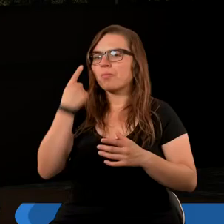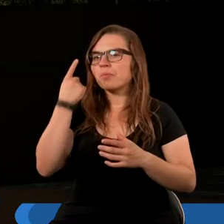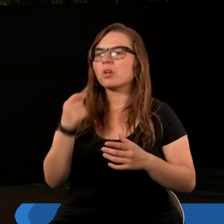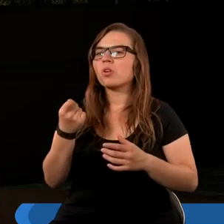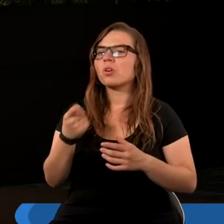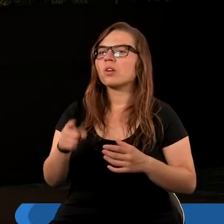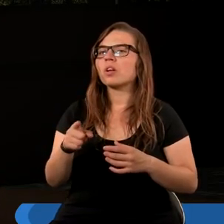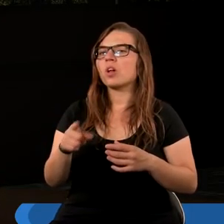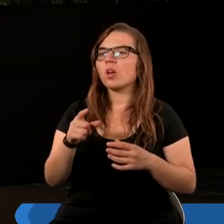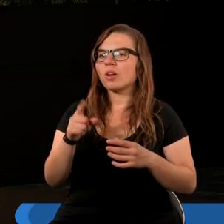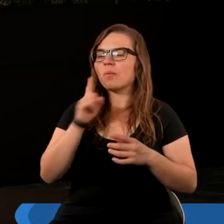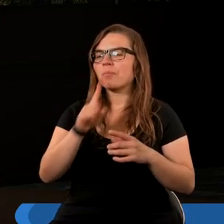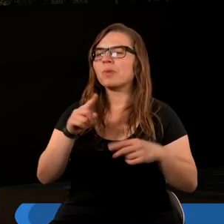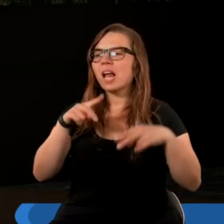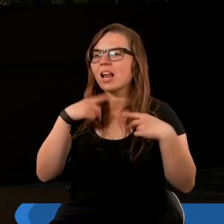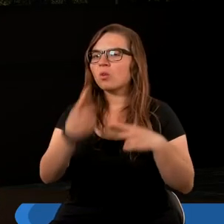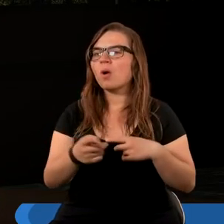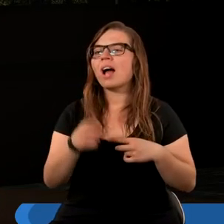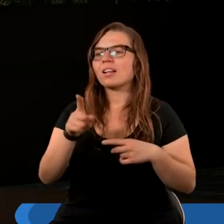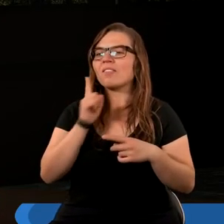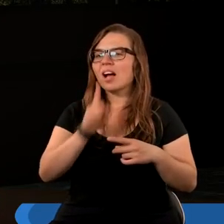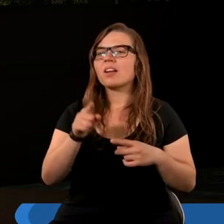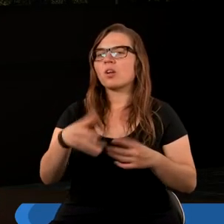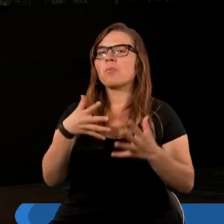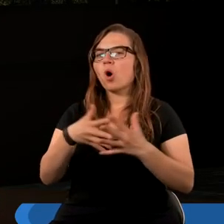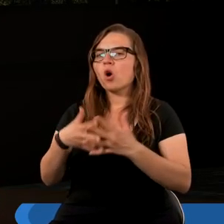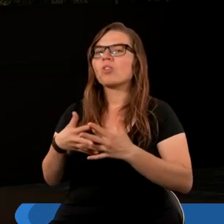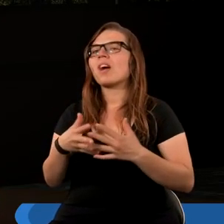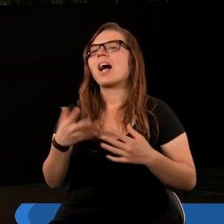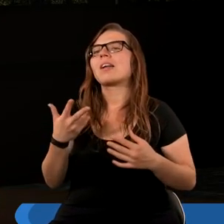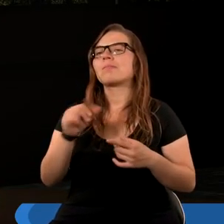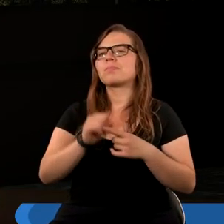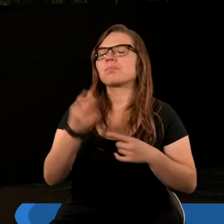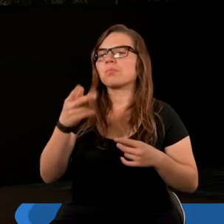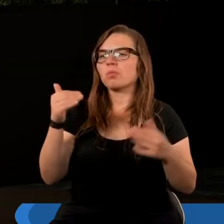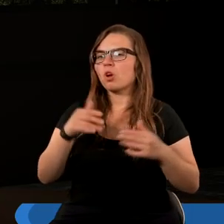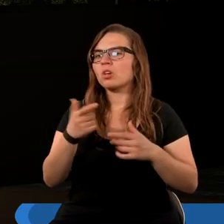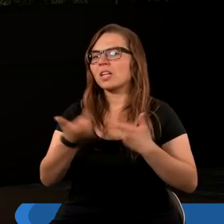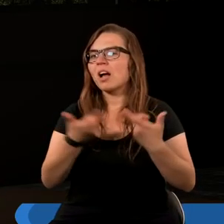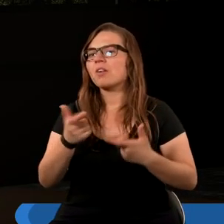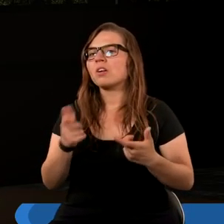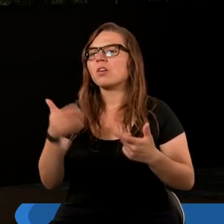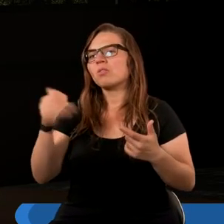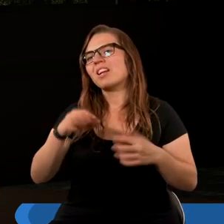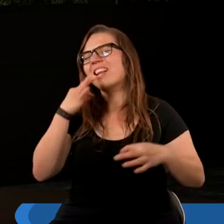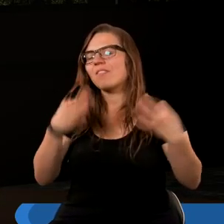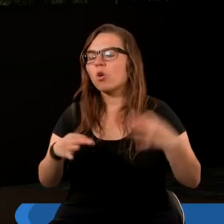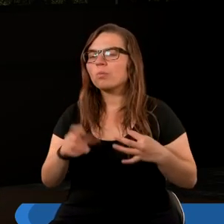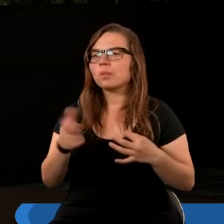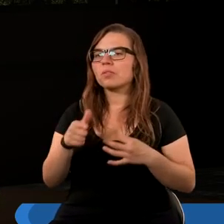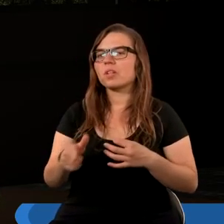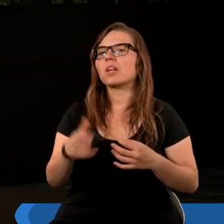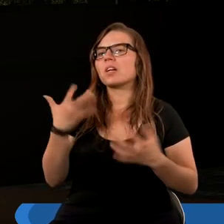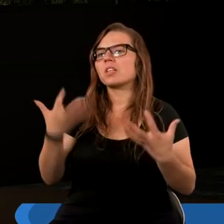razu, jeżeli chodzi o to pozytywne przesłanie, bo faktycznie proroctwa nie są po to, żeby nas zastraszyć aż do tego stopnia, żebyśmy zwątpili